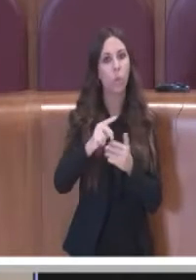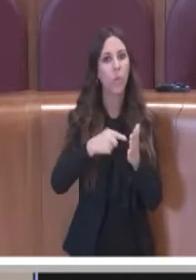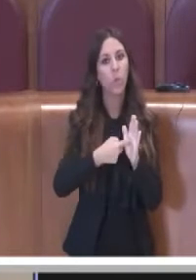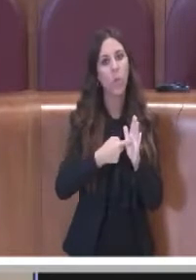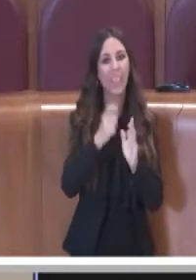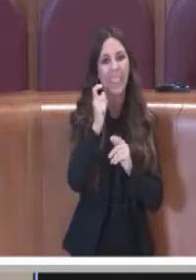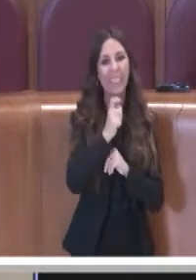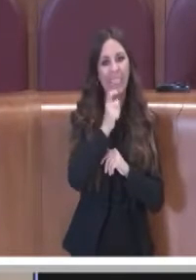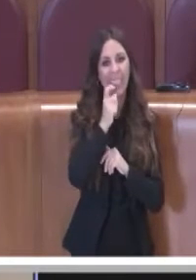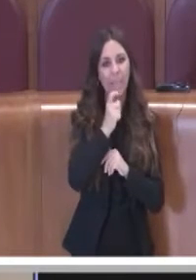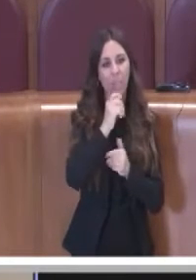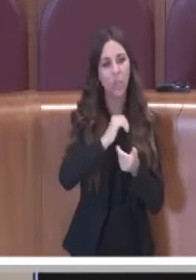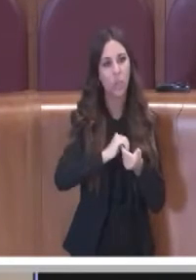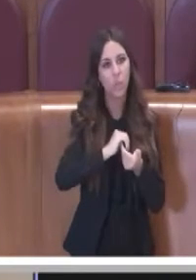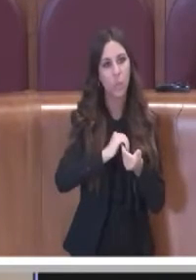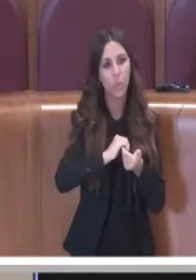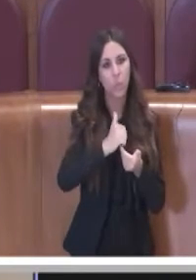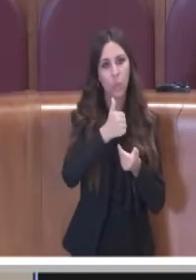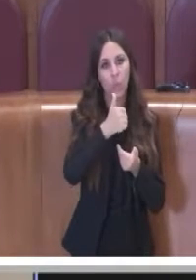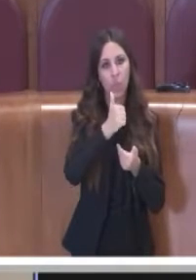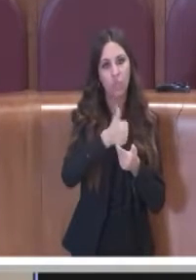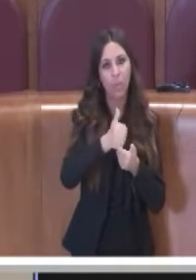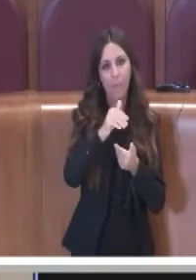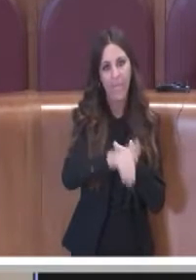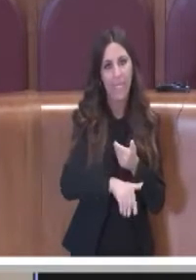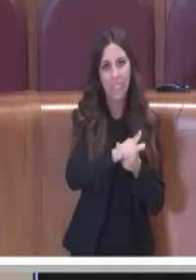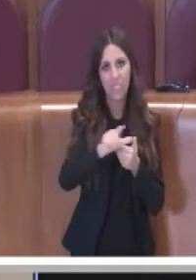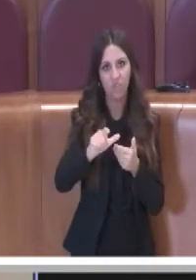una società con 11.700 dipendenti.